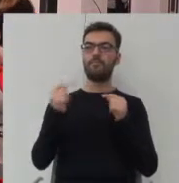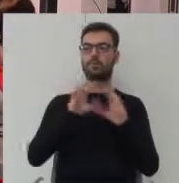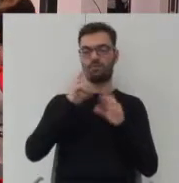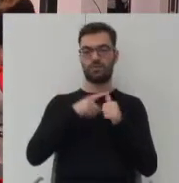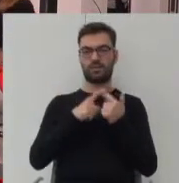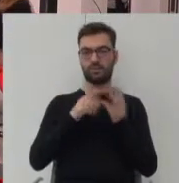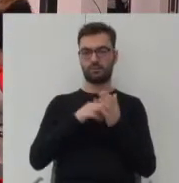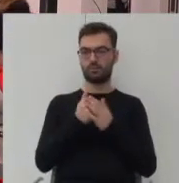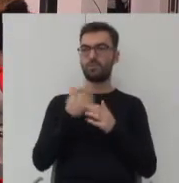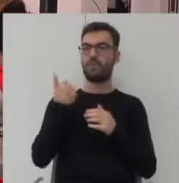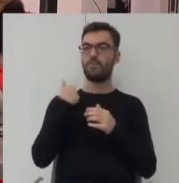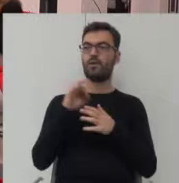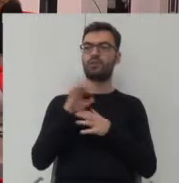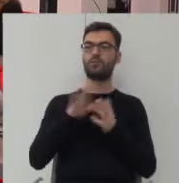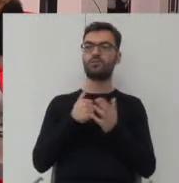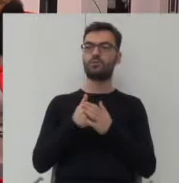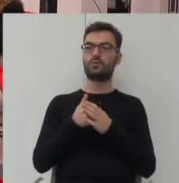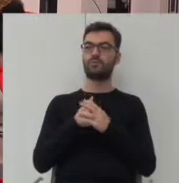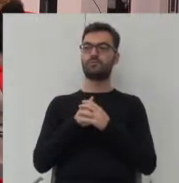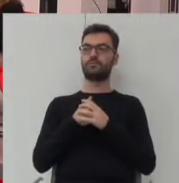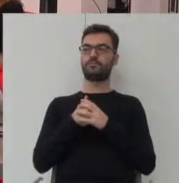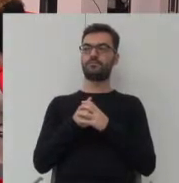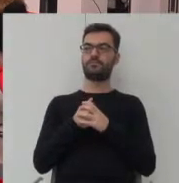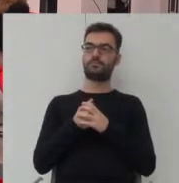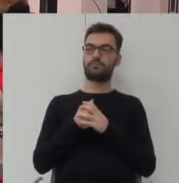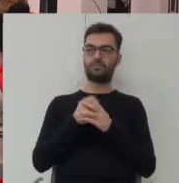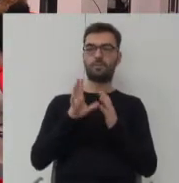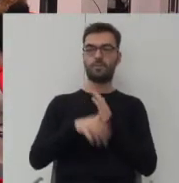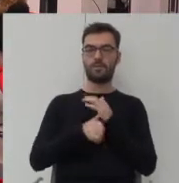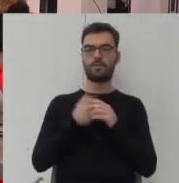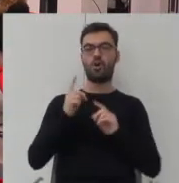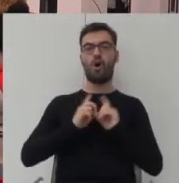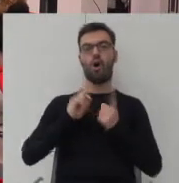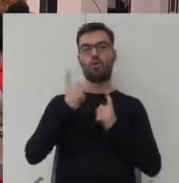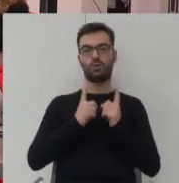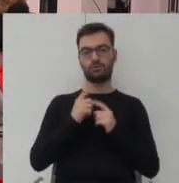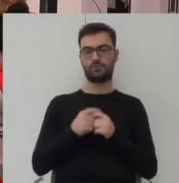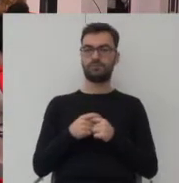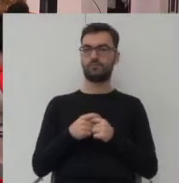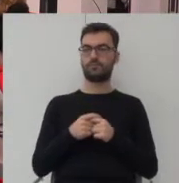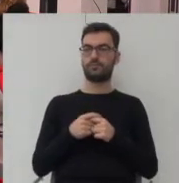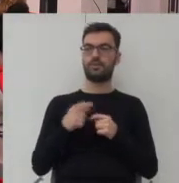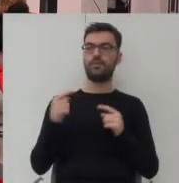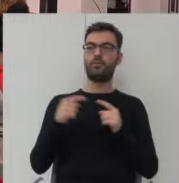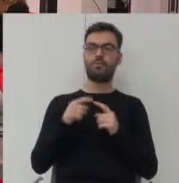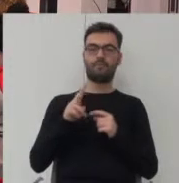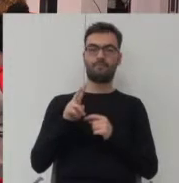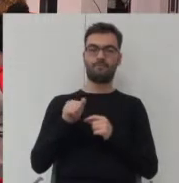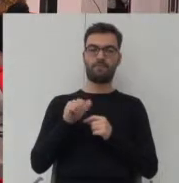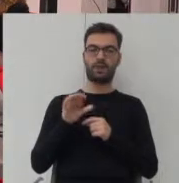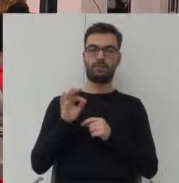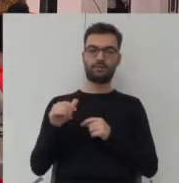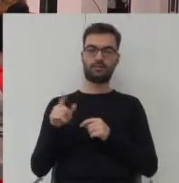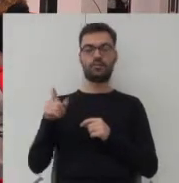przykłady, ale był między innymi przykład takiego miasta ogrodu według vastu. To jest taka teoria